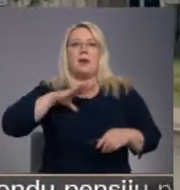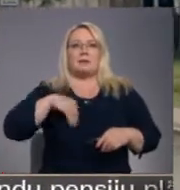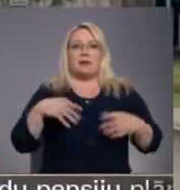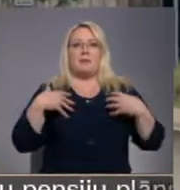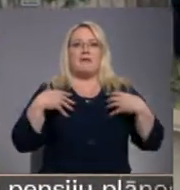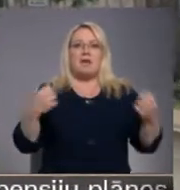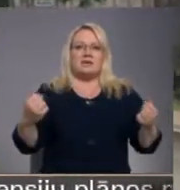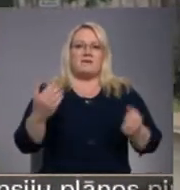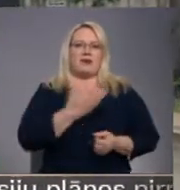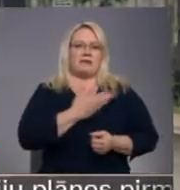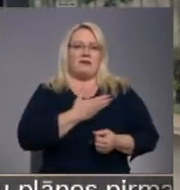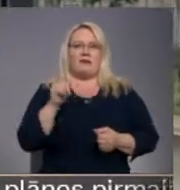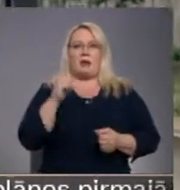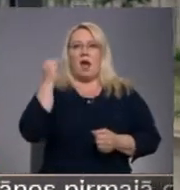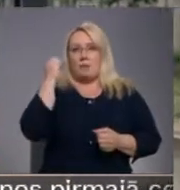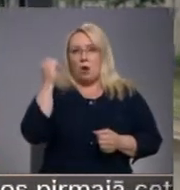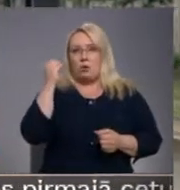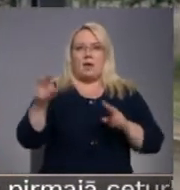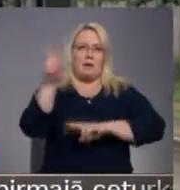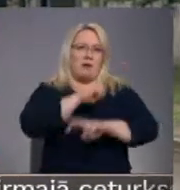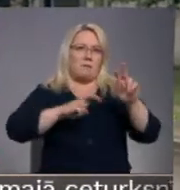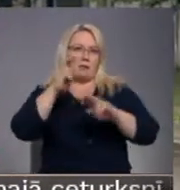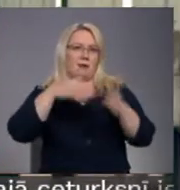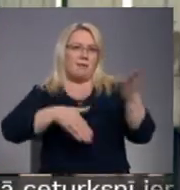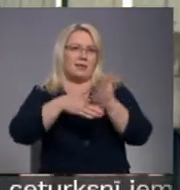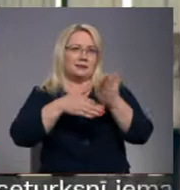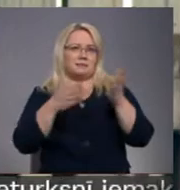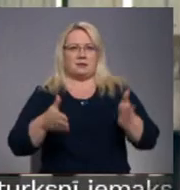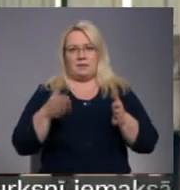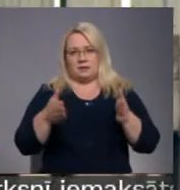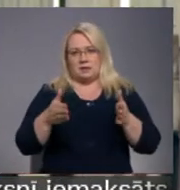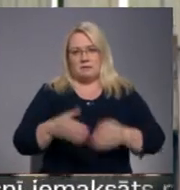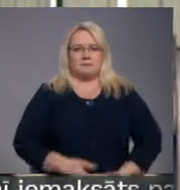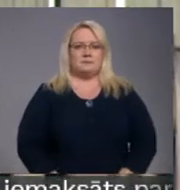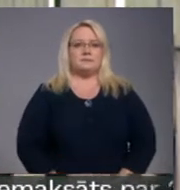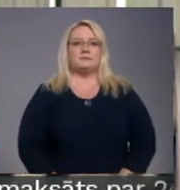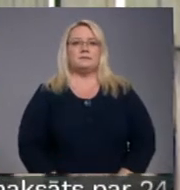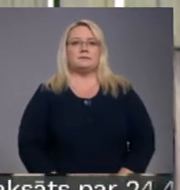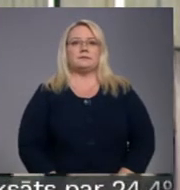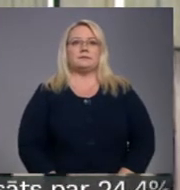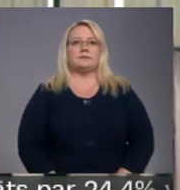veselība vai pat dzīvība ir apdraudēta, jāmeklē palīdzību slimnīcā. Aiki Inzēns, Kupč Latvijas televīzija.